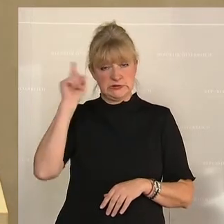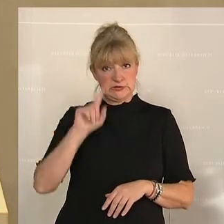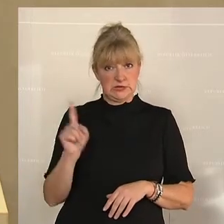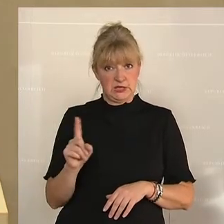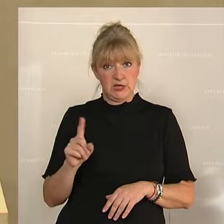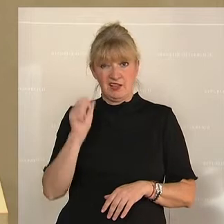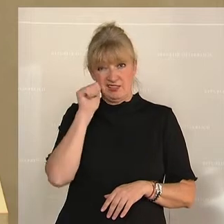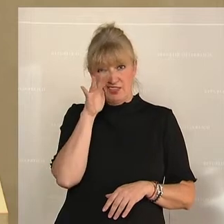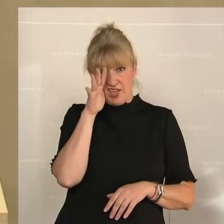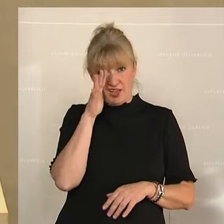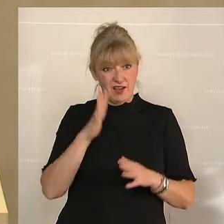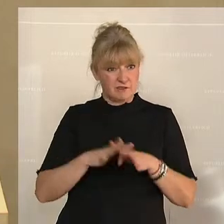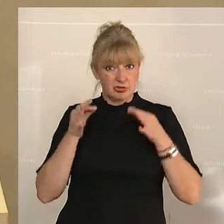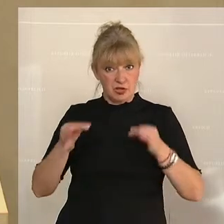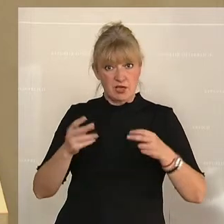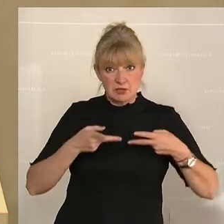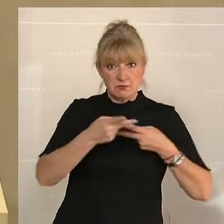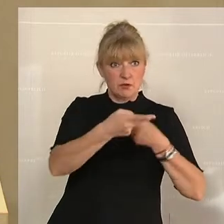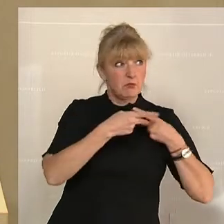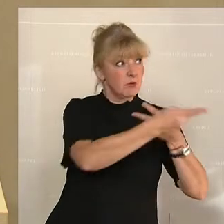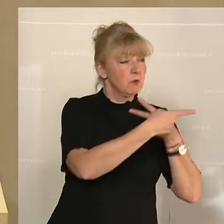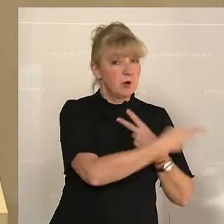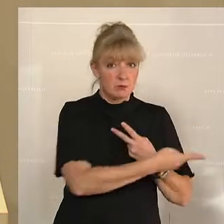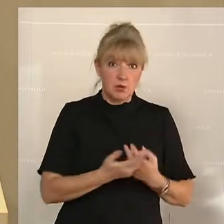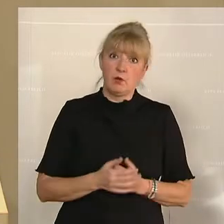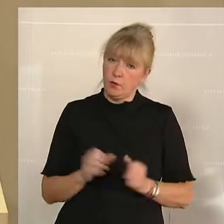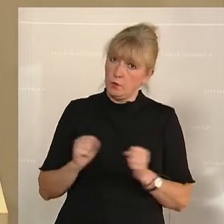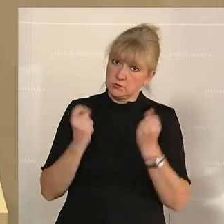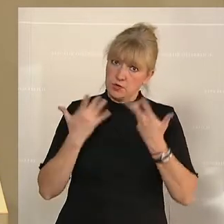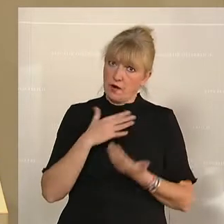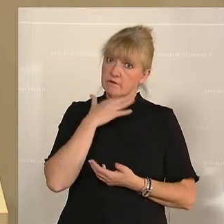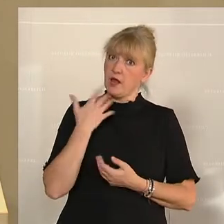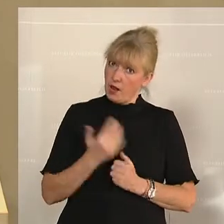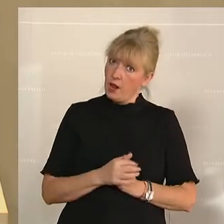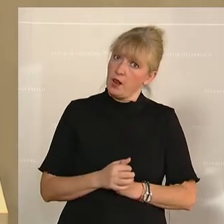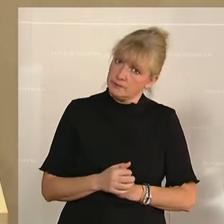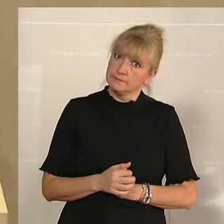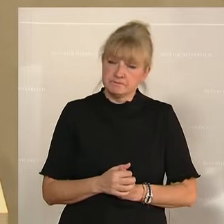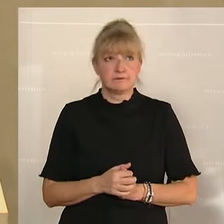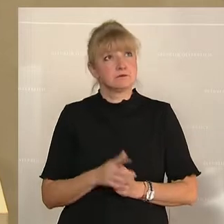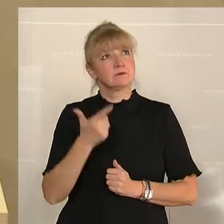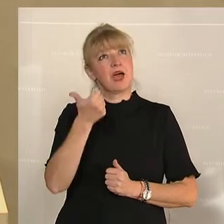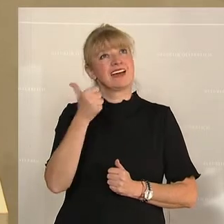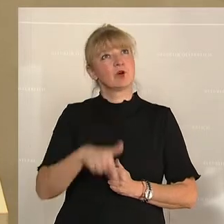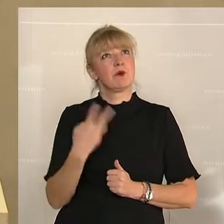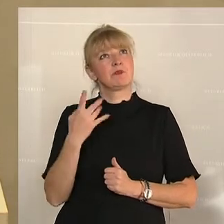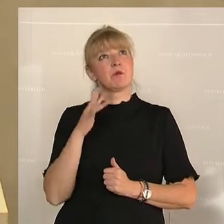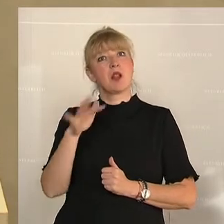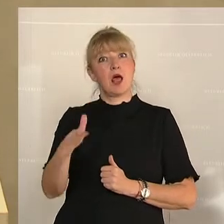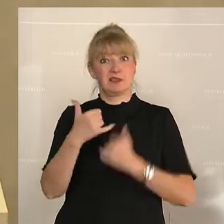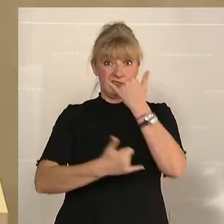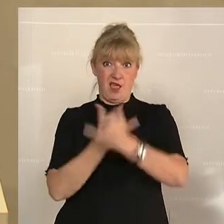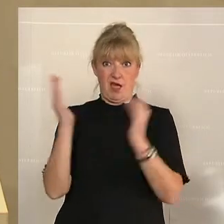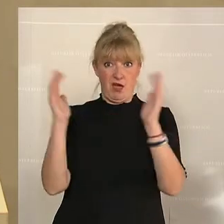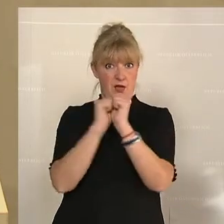täglich auf der Straße transportiert werden, ist die Zahl gewaltig. Das sind 1,4 Milliarden im Jahr.